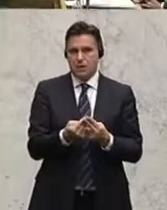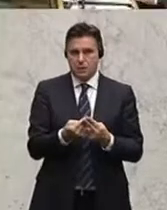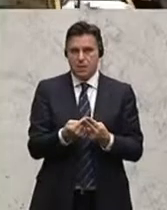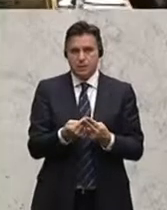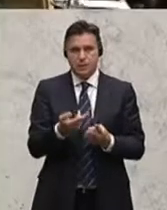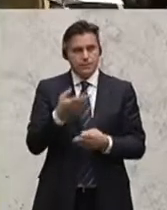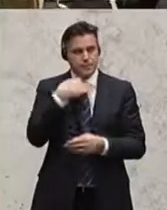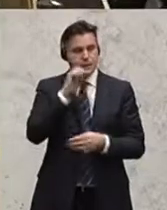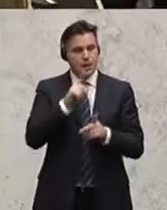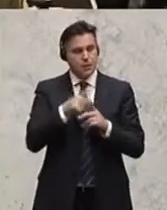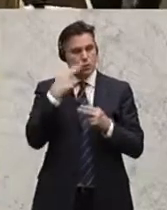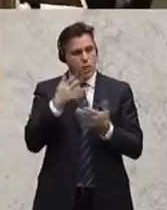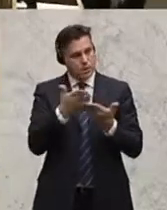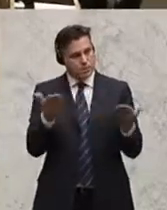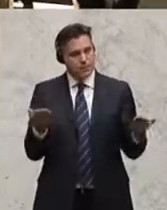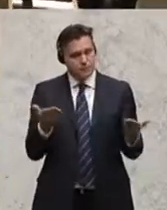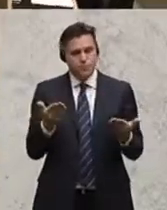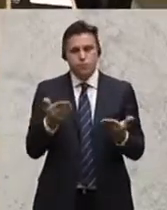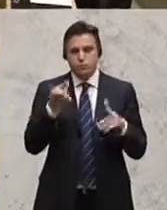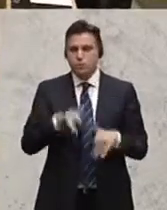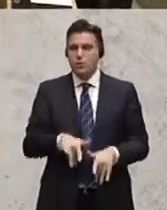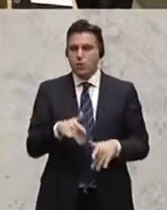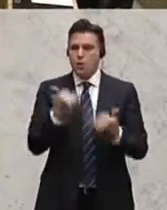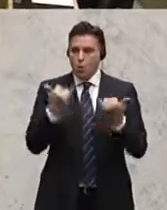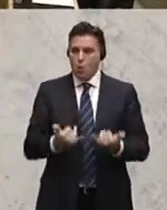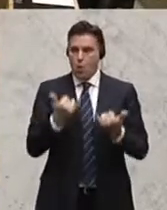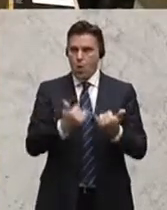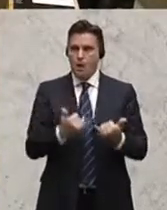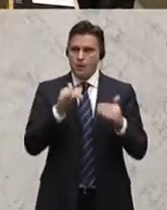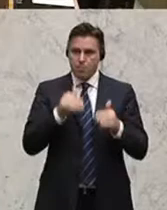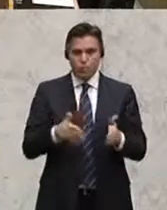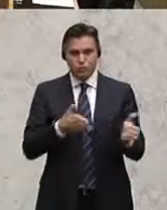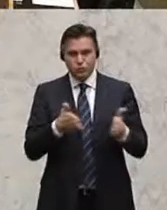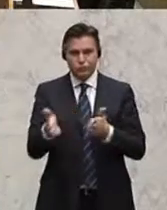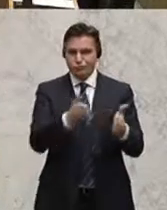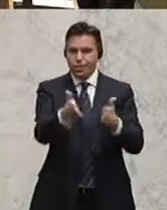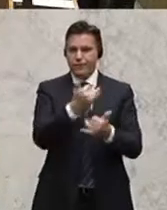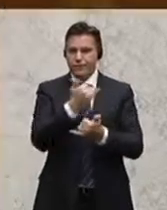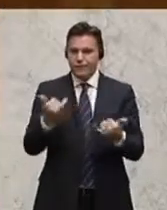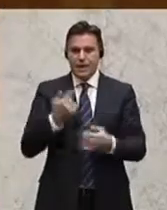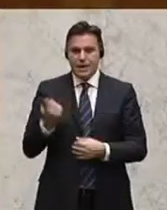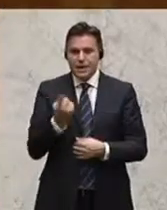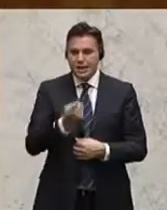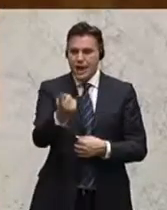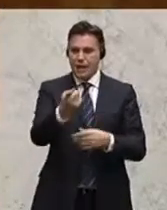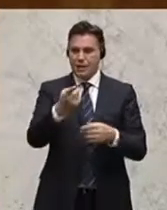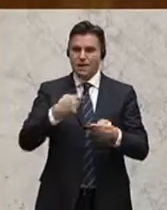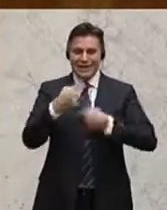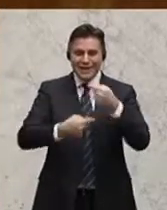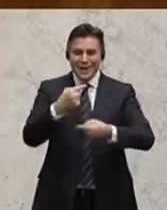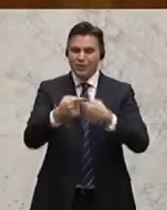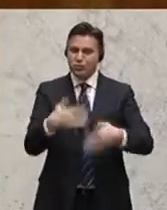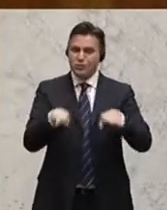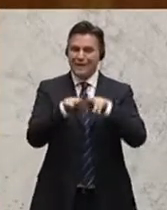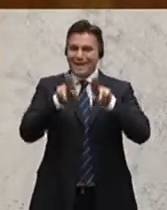Meine Damen und Herren, es geht darum, dass wir heute die Weichen stellen müssen, wenn das Wort Nachhaltigkeit und Generationengerechtigkeit tatsächlich